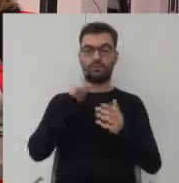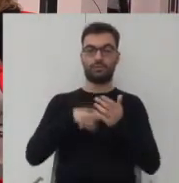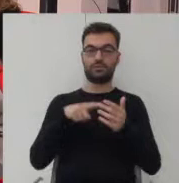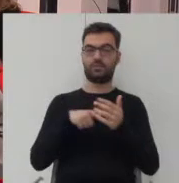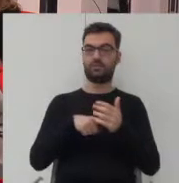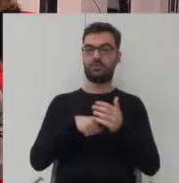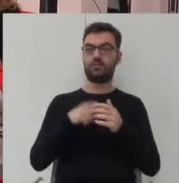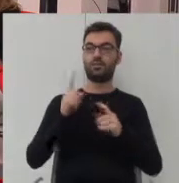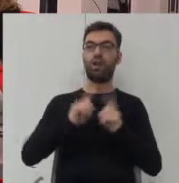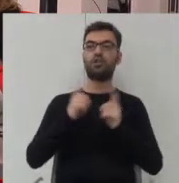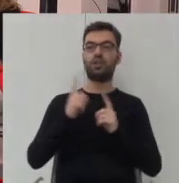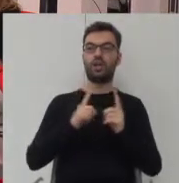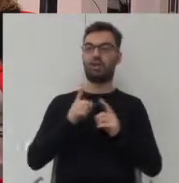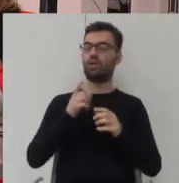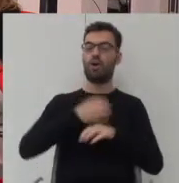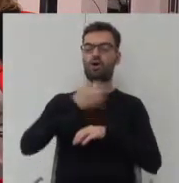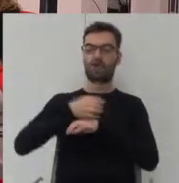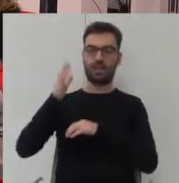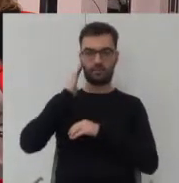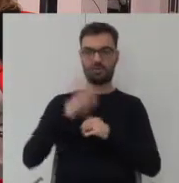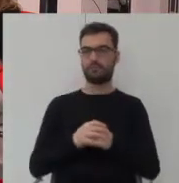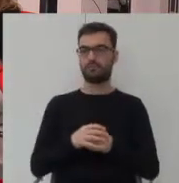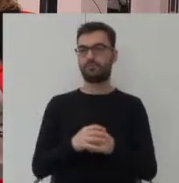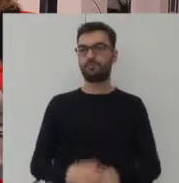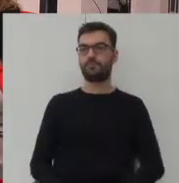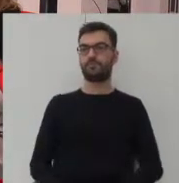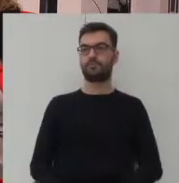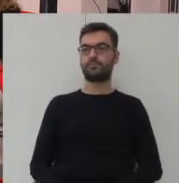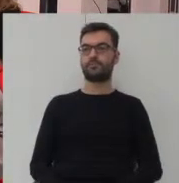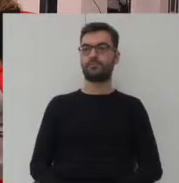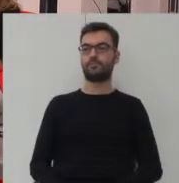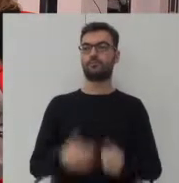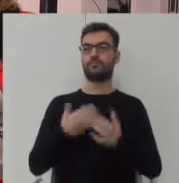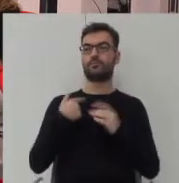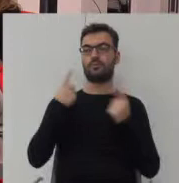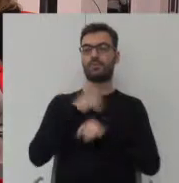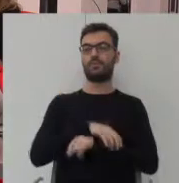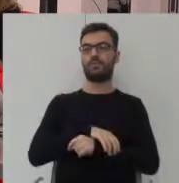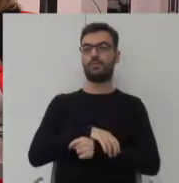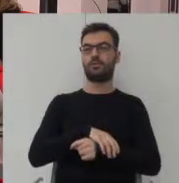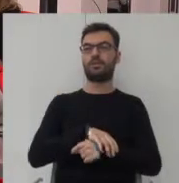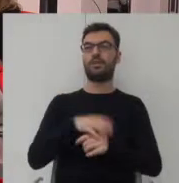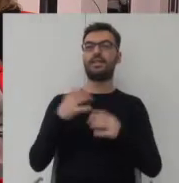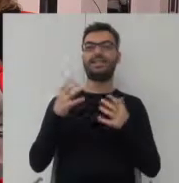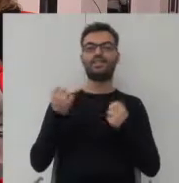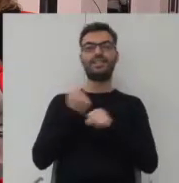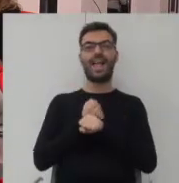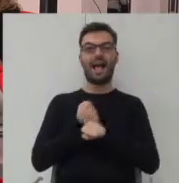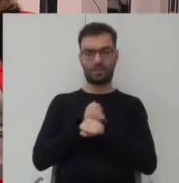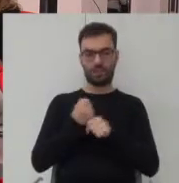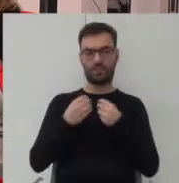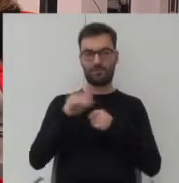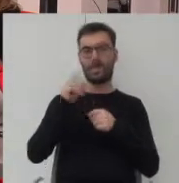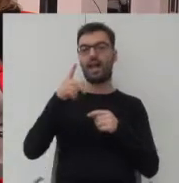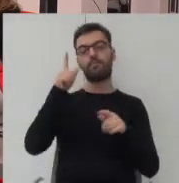osiedla, czy zespołu osiedli mieszkaniowych. Więc ja myślę, że zagęszczajmy, ale też jakby patrząc na te